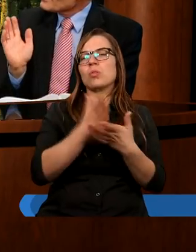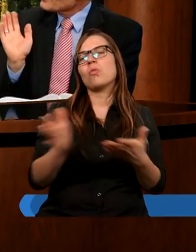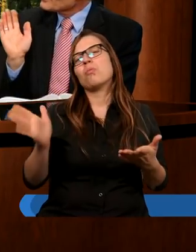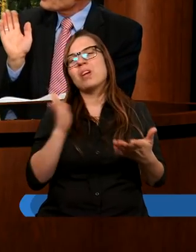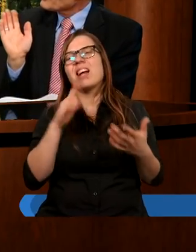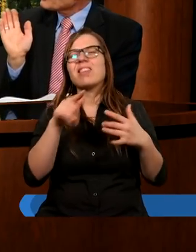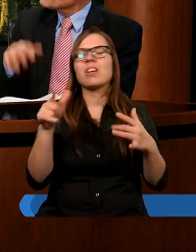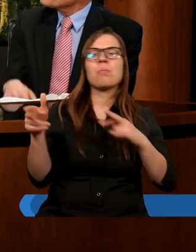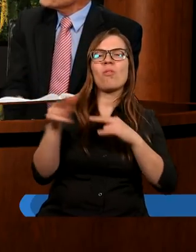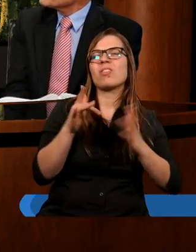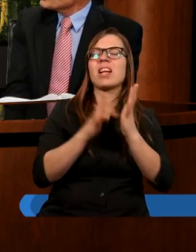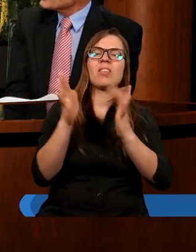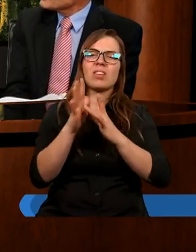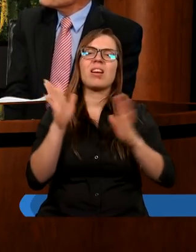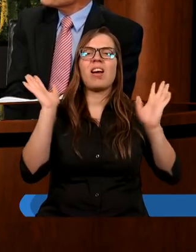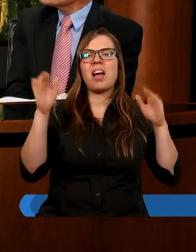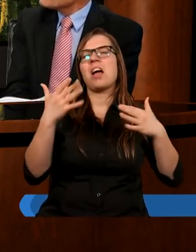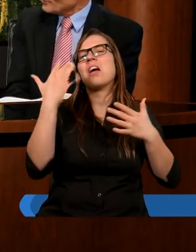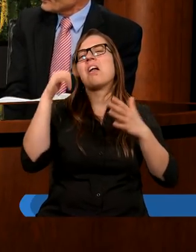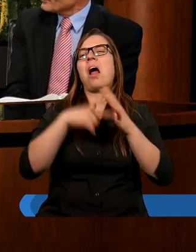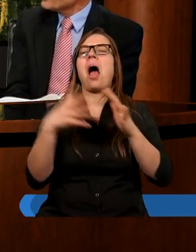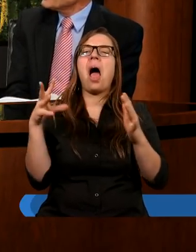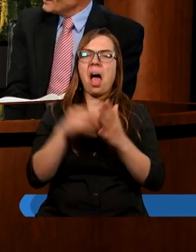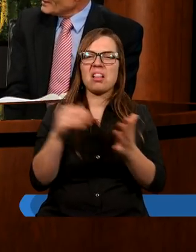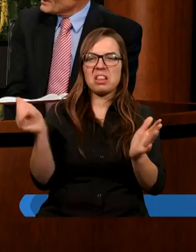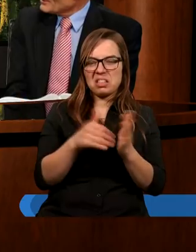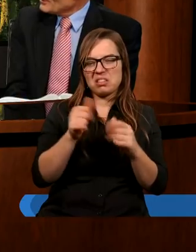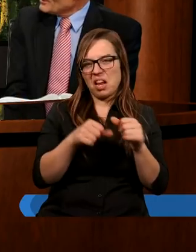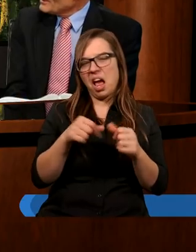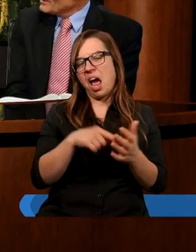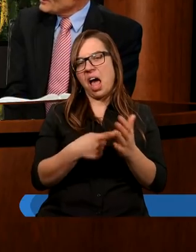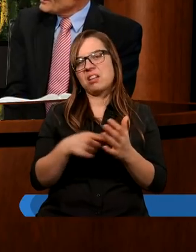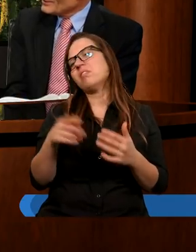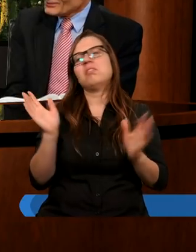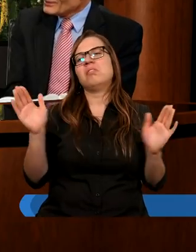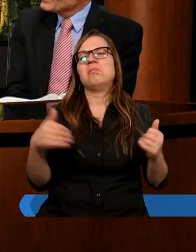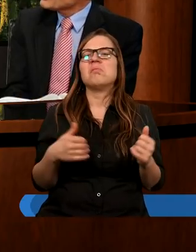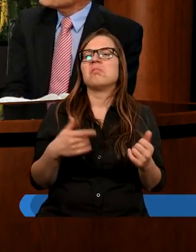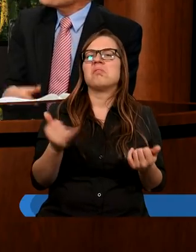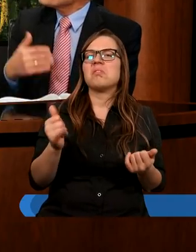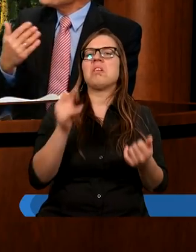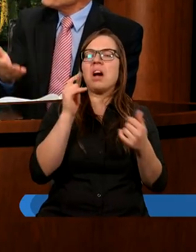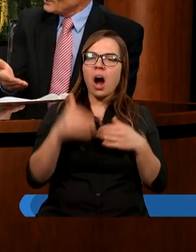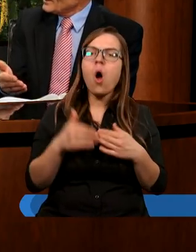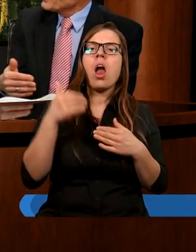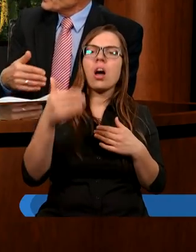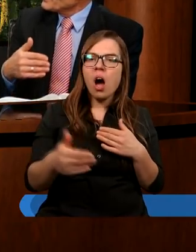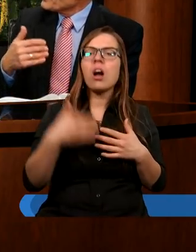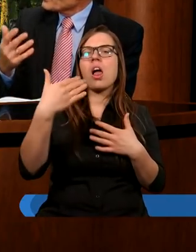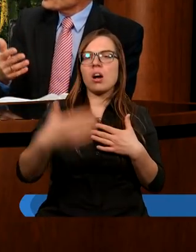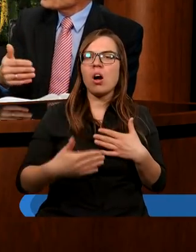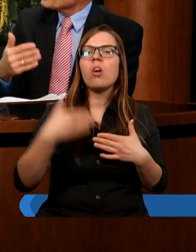przeżyli tych powrotów Pana Jezusa kilkadziesiąt i są kolejni